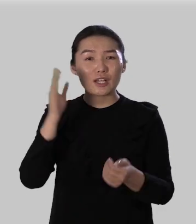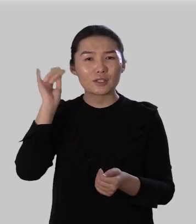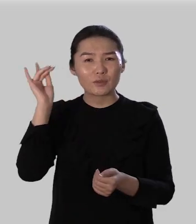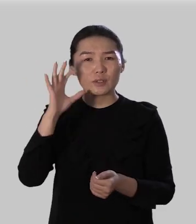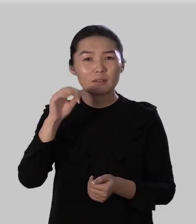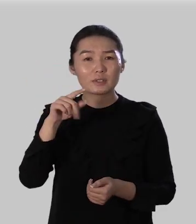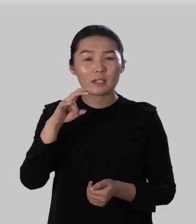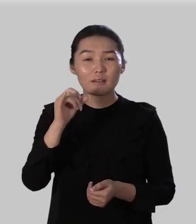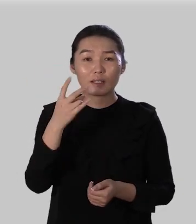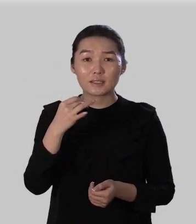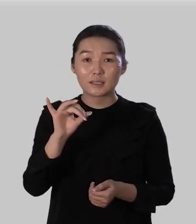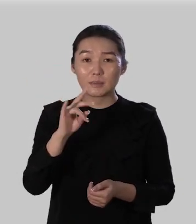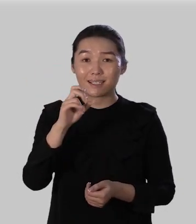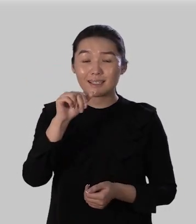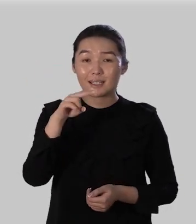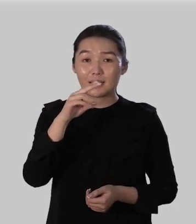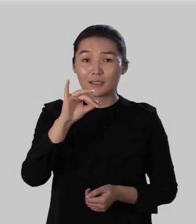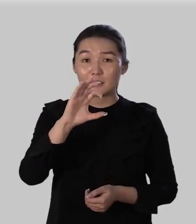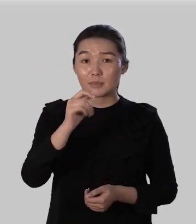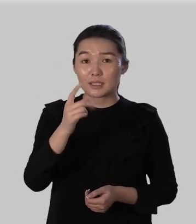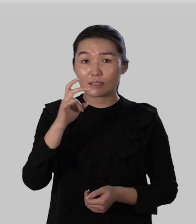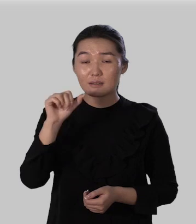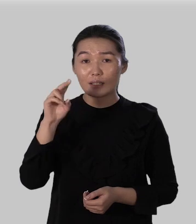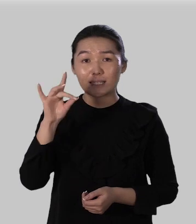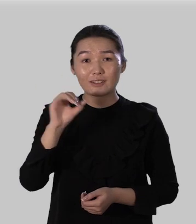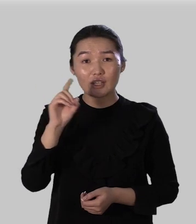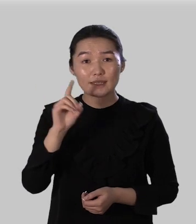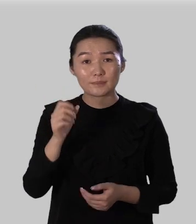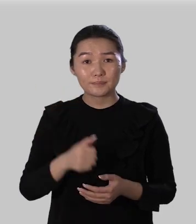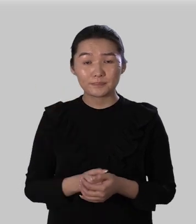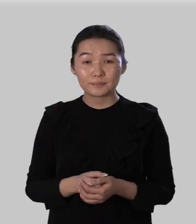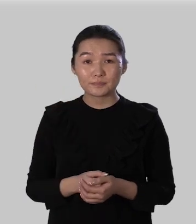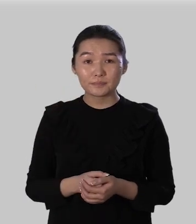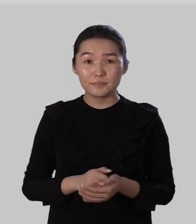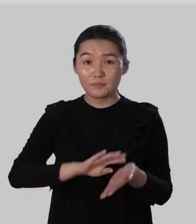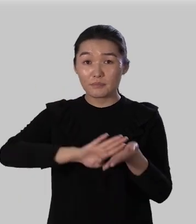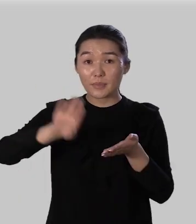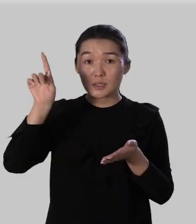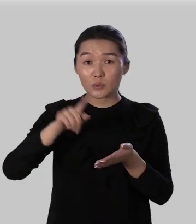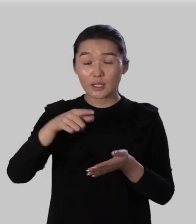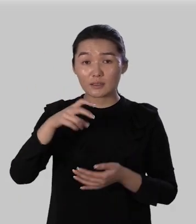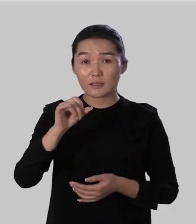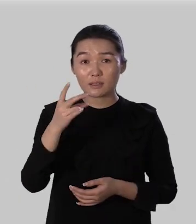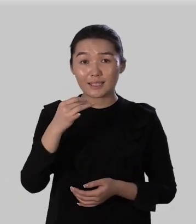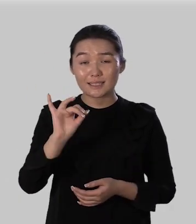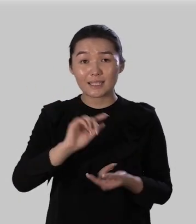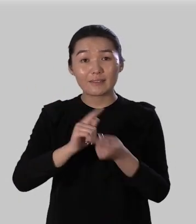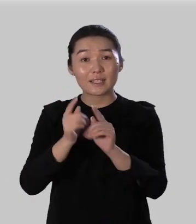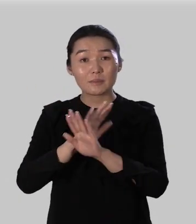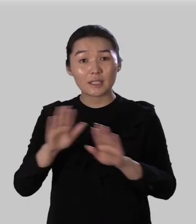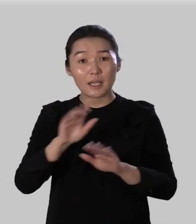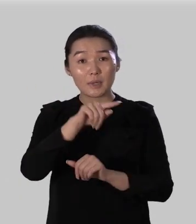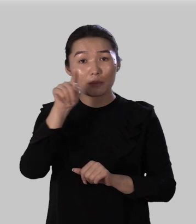согласным надпись надрез безударные гласные в